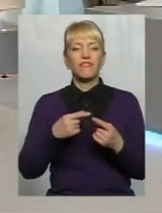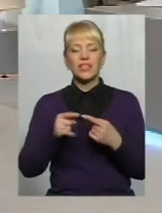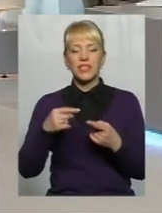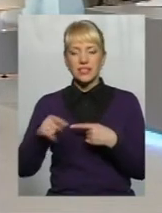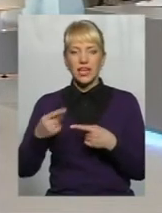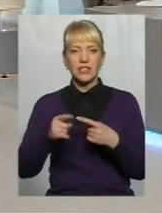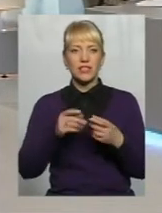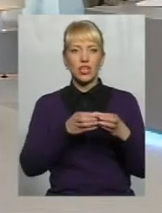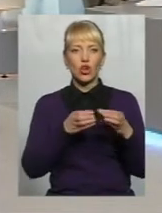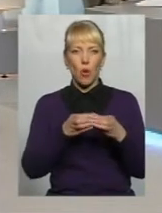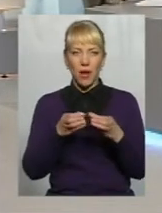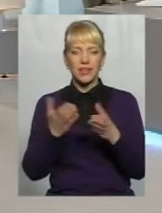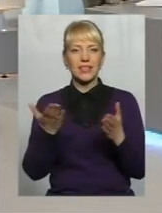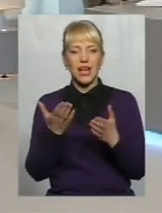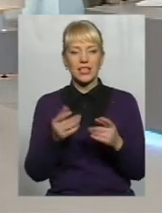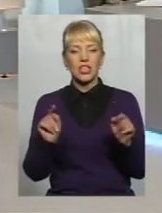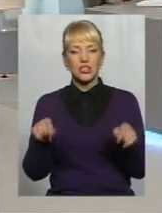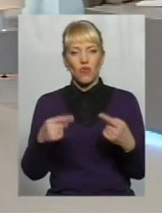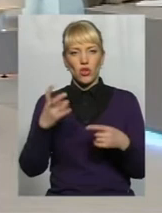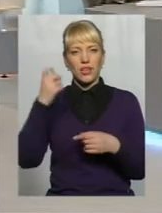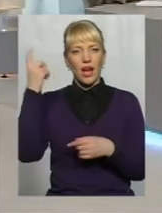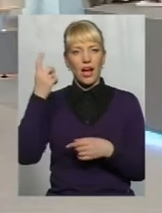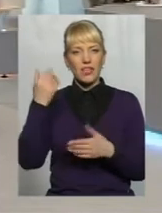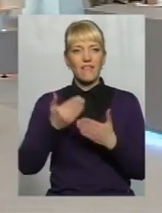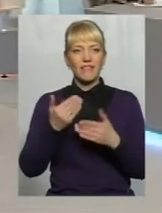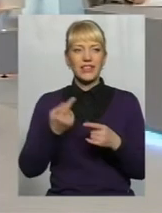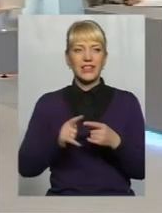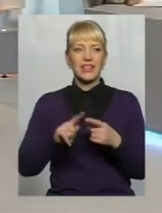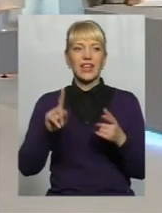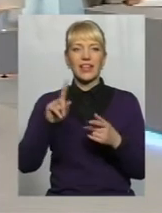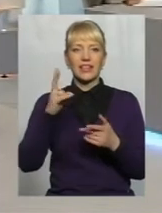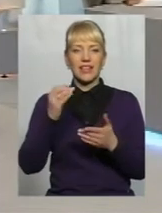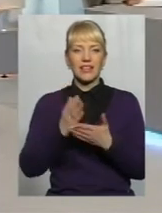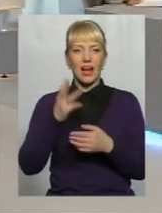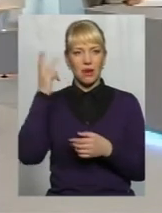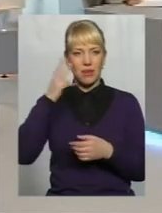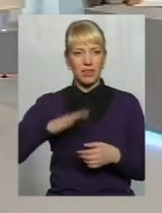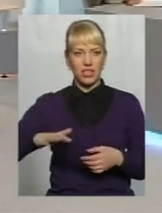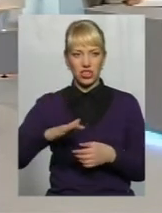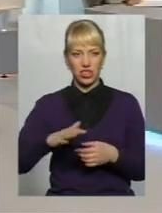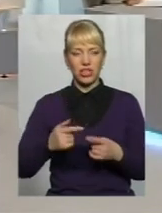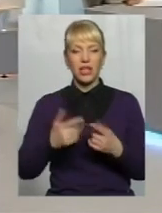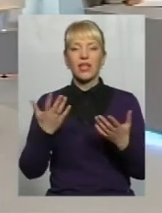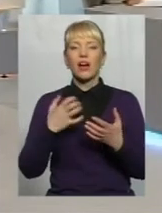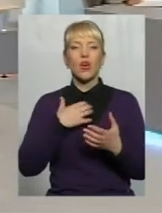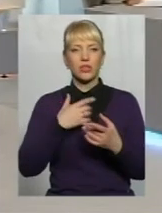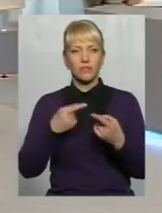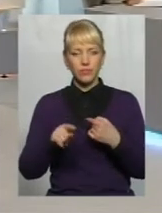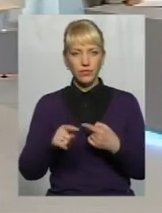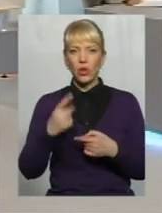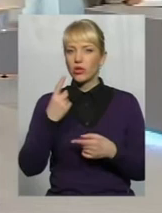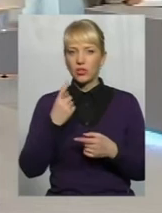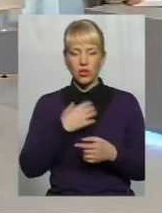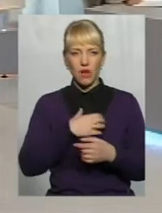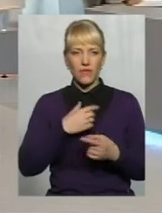на Харківщині Від тих, які ви побачили на Хмельниччині? Основна можна відмінність Така відмінність, яку я